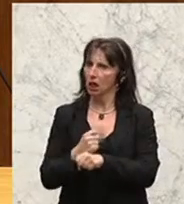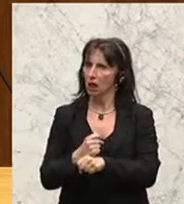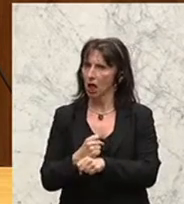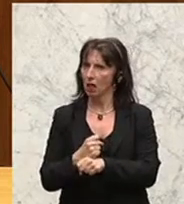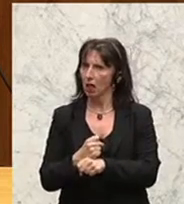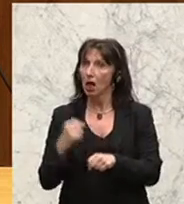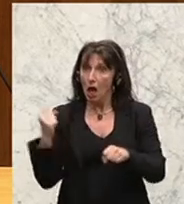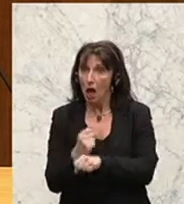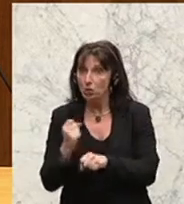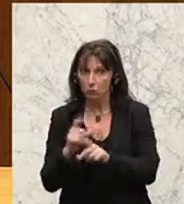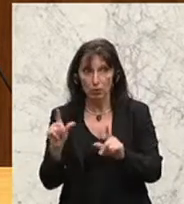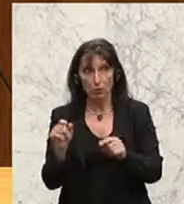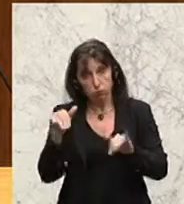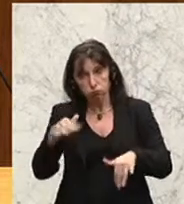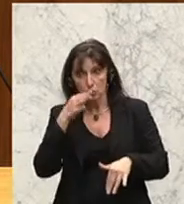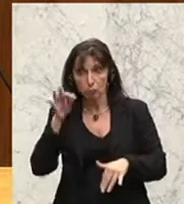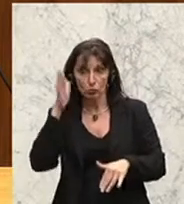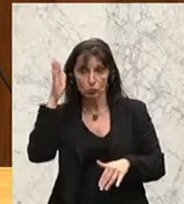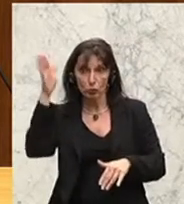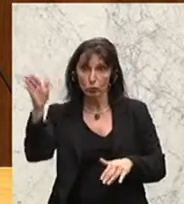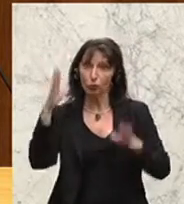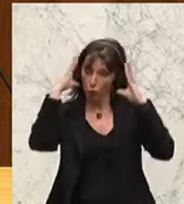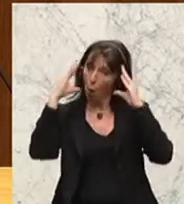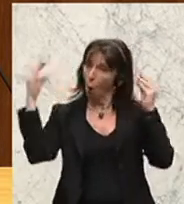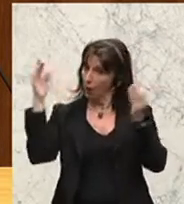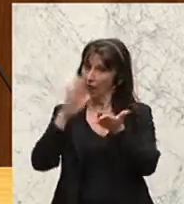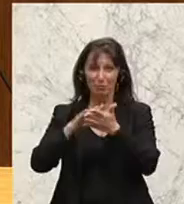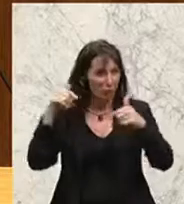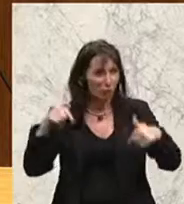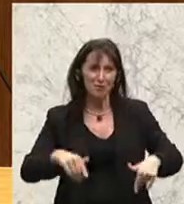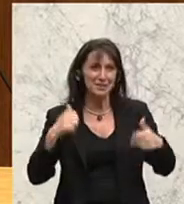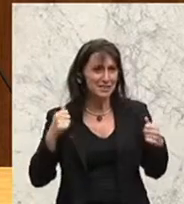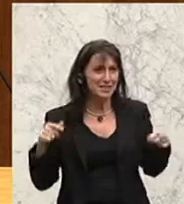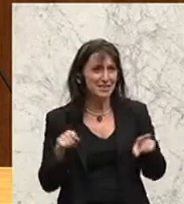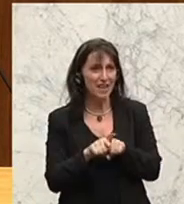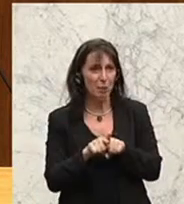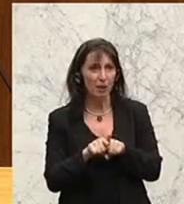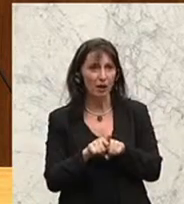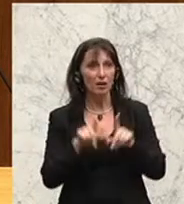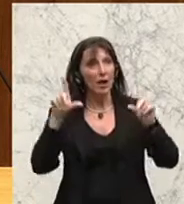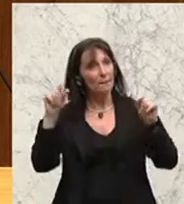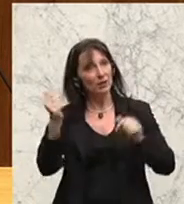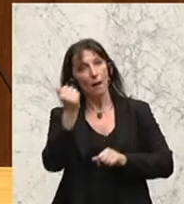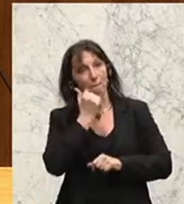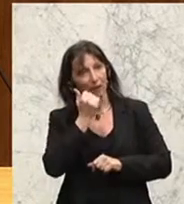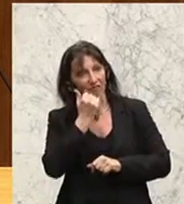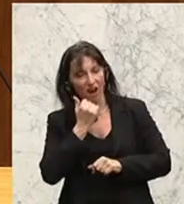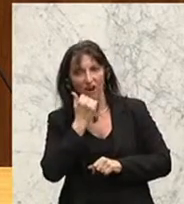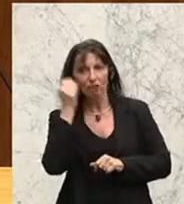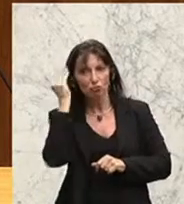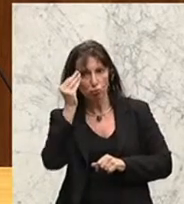werden. Und genau das hat in den Niederlanden funktioniert. Und das würde auch bei uns funktionieren. Wenn wir die Privaten neben den Öffentlichen fördern.